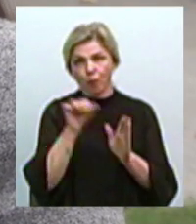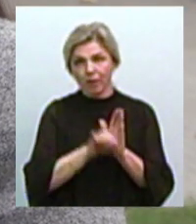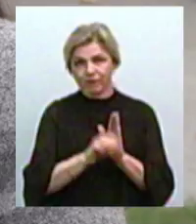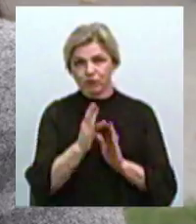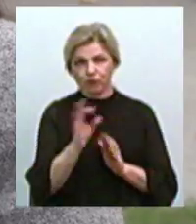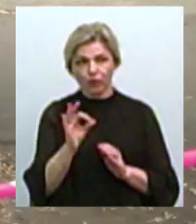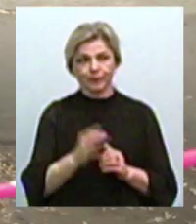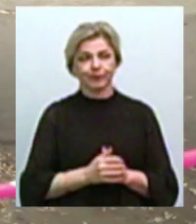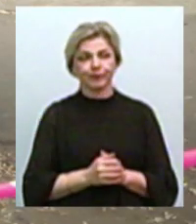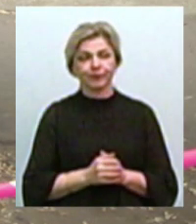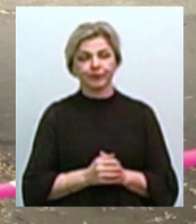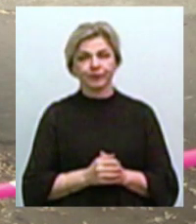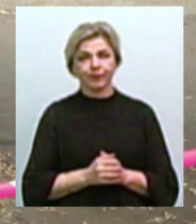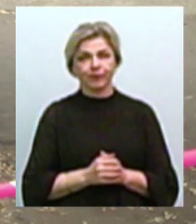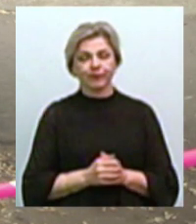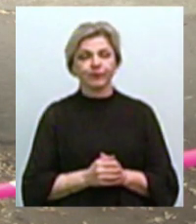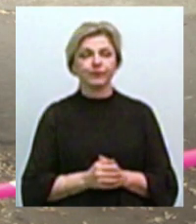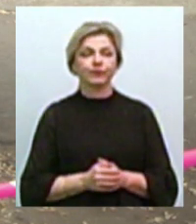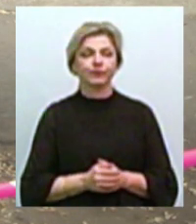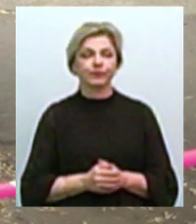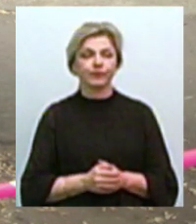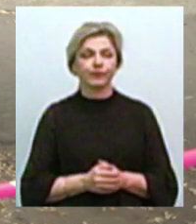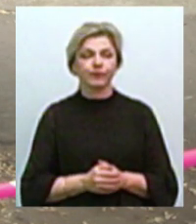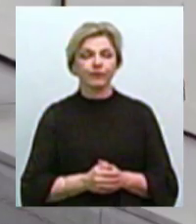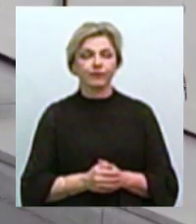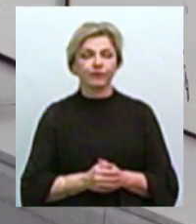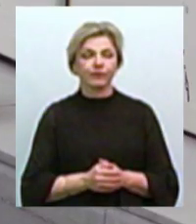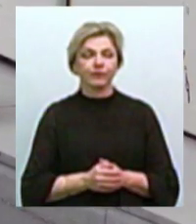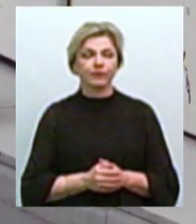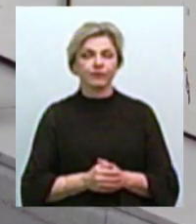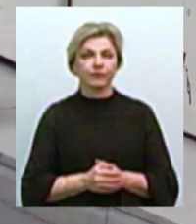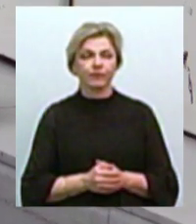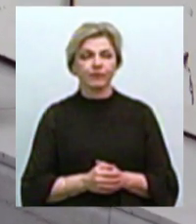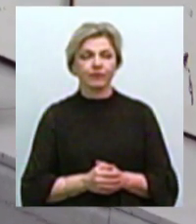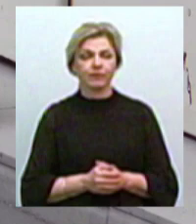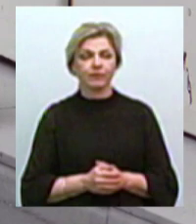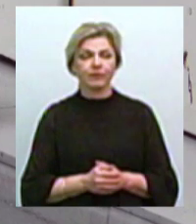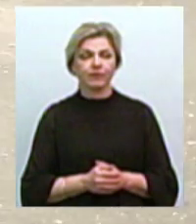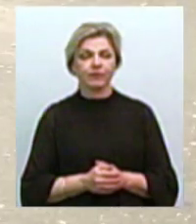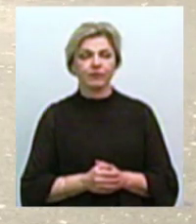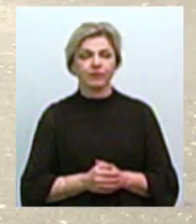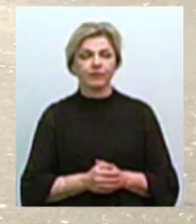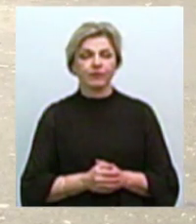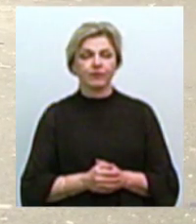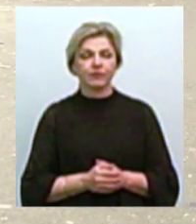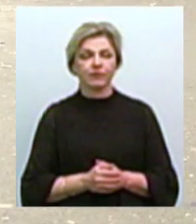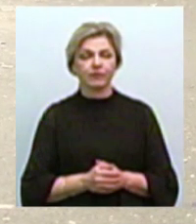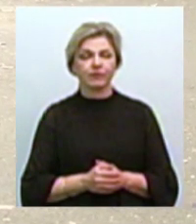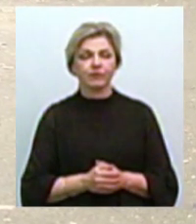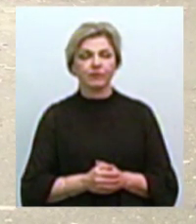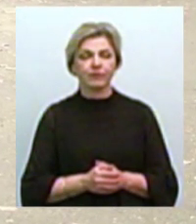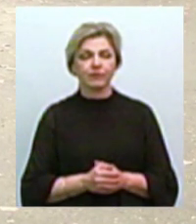Розслідування триває. Ніна Булах, Валентина Гурова, Ігор Чорний, Юлія Кускова. Олександр Гордієнко. Новини на